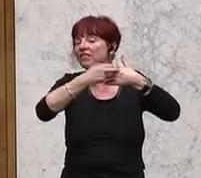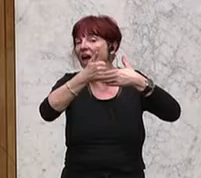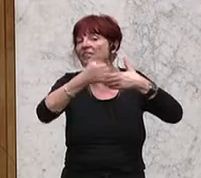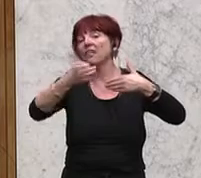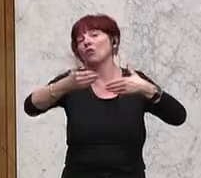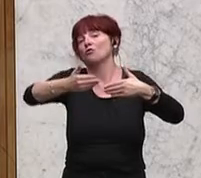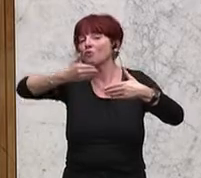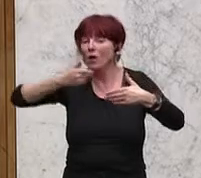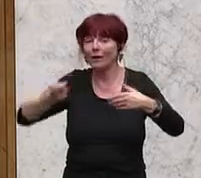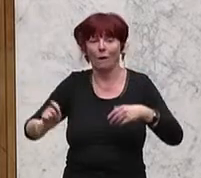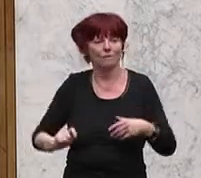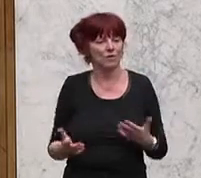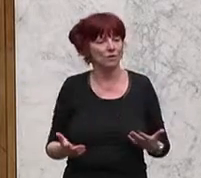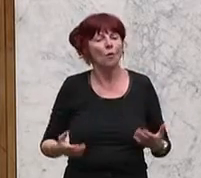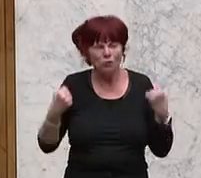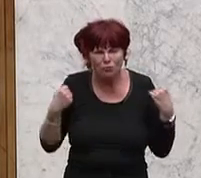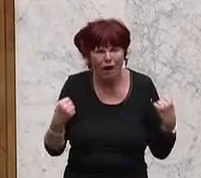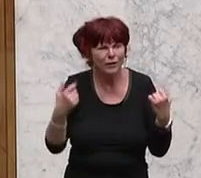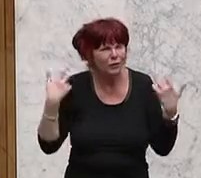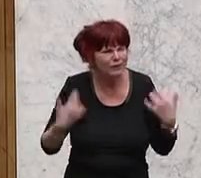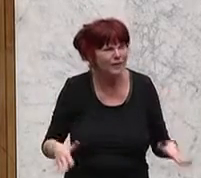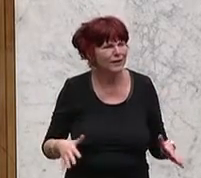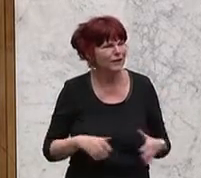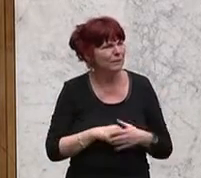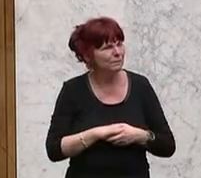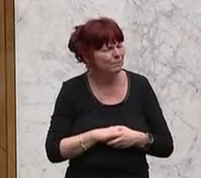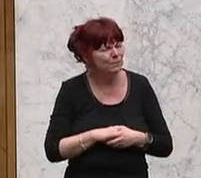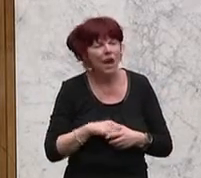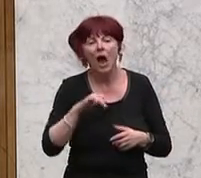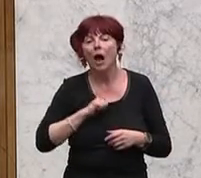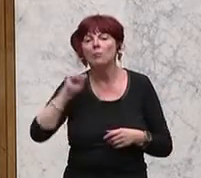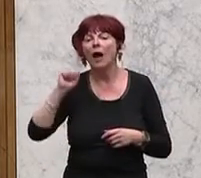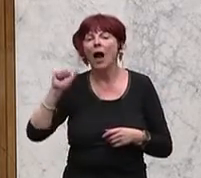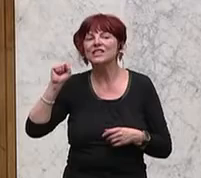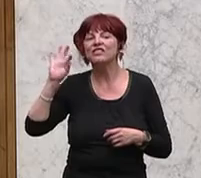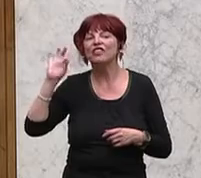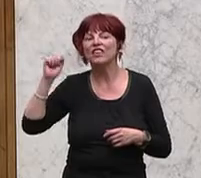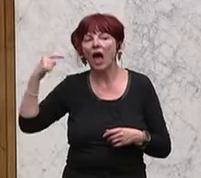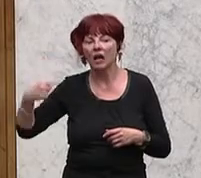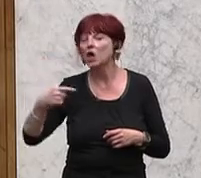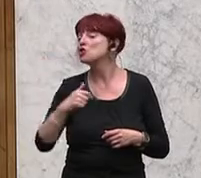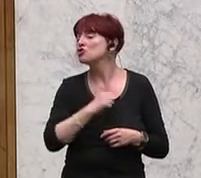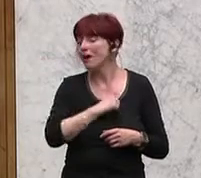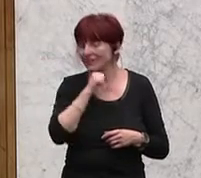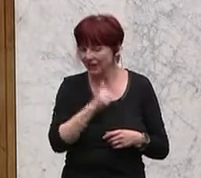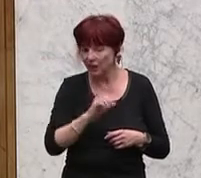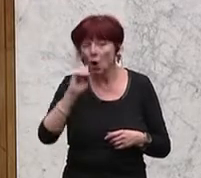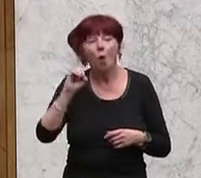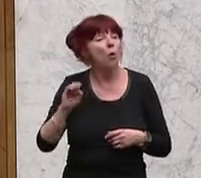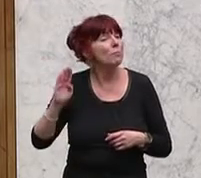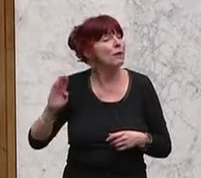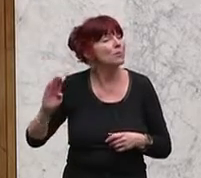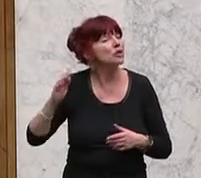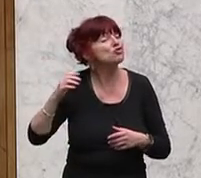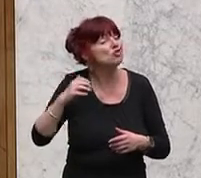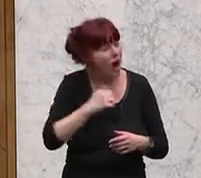kauft oder am selben Tag und dann fort. Die ASPINAG war nicht in der Lage, etwas, was die ÖBB zusammenbringen,